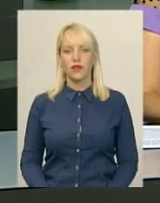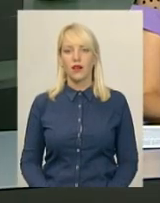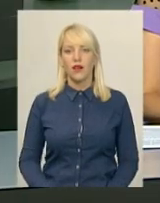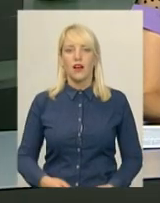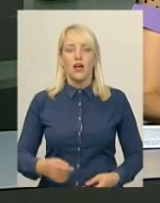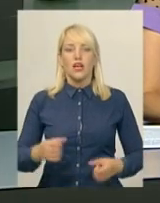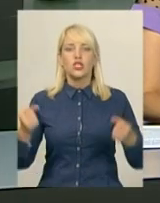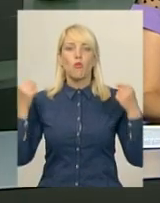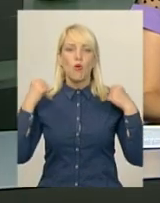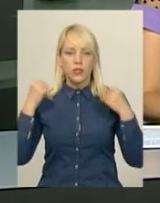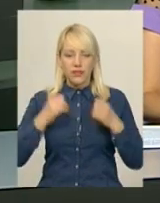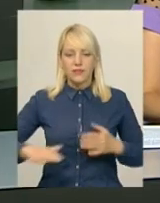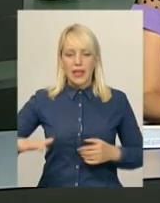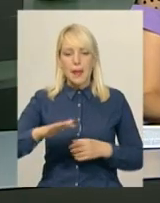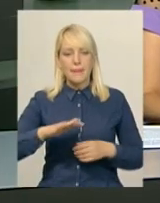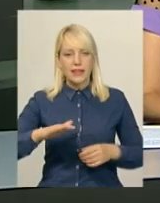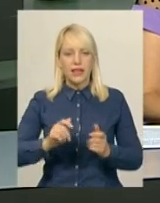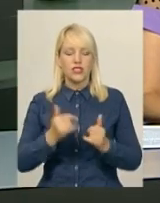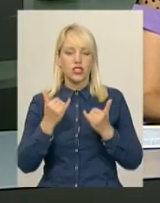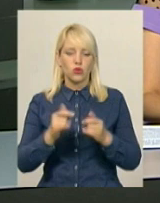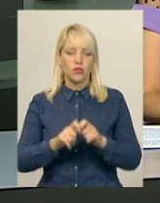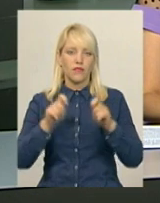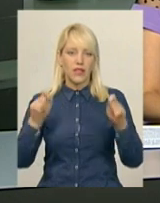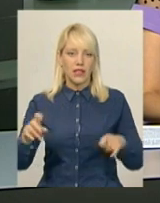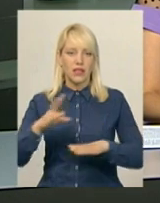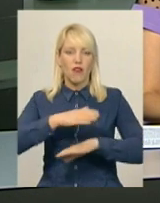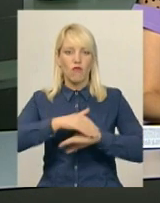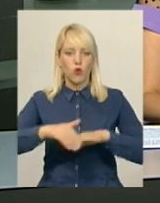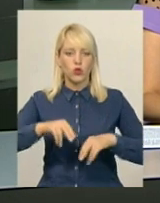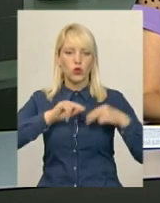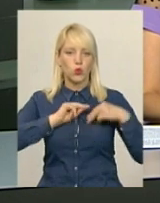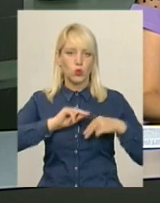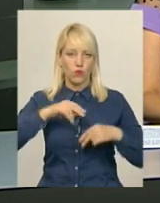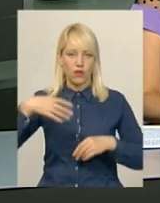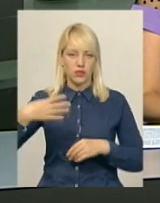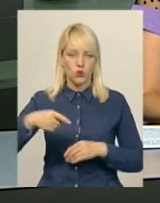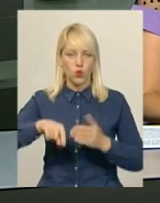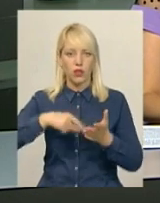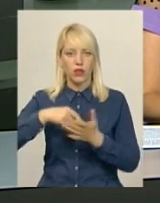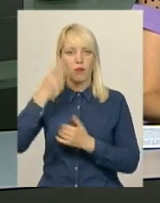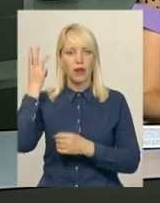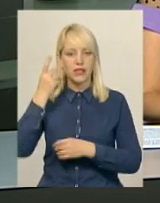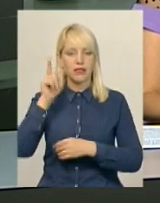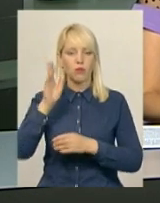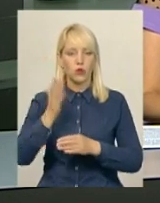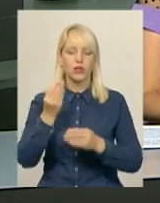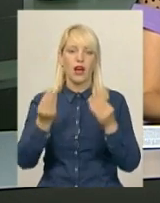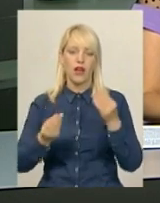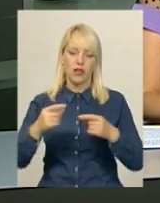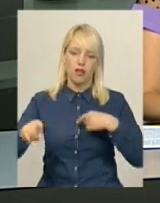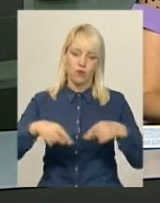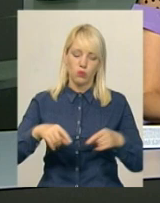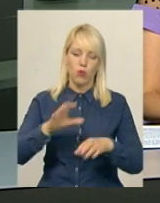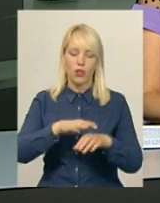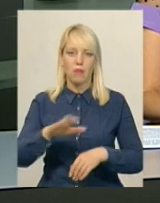Мультифункціональний спортивний майданчик відкрили сьогодні на вулиці Трудовій, 40 у Хмельницькому. Там гратимуть у футбол, баскетбол, теніс,